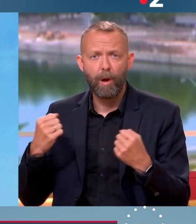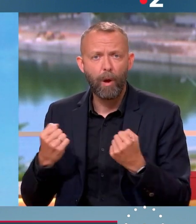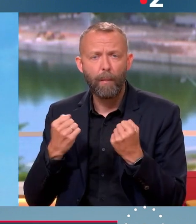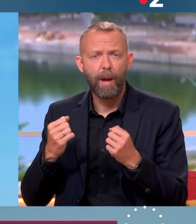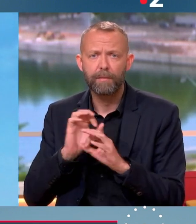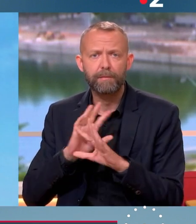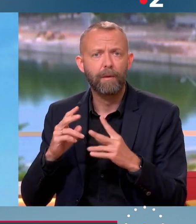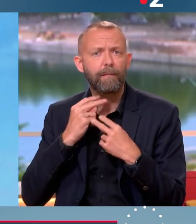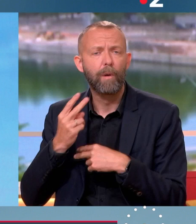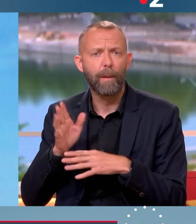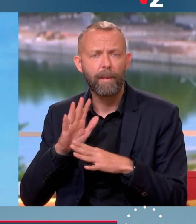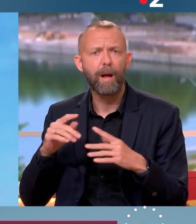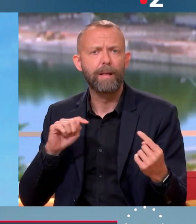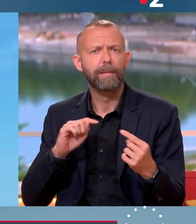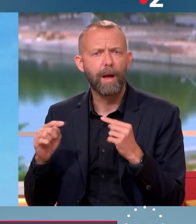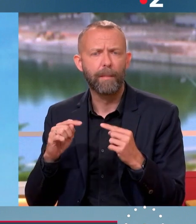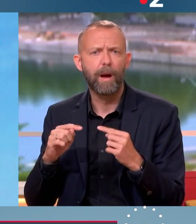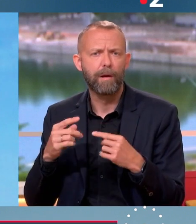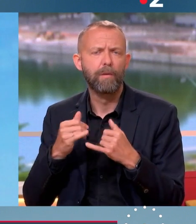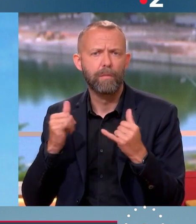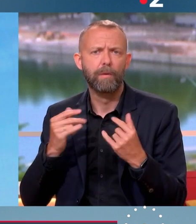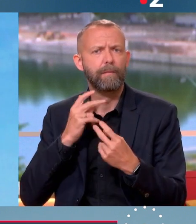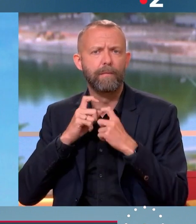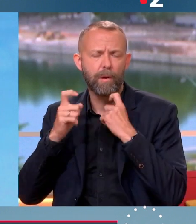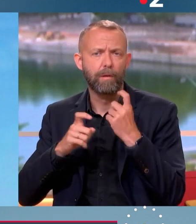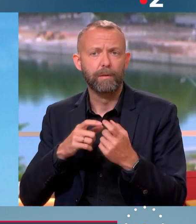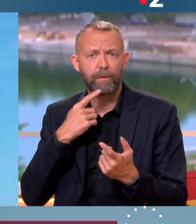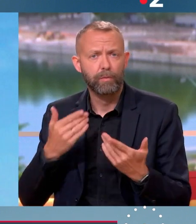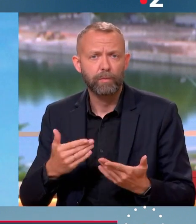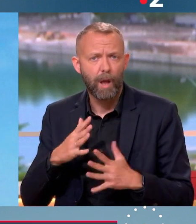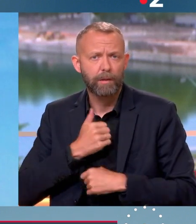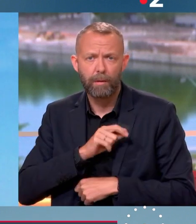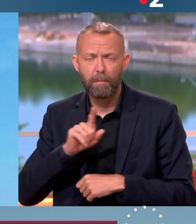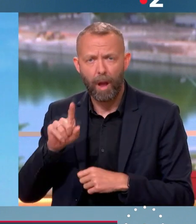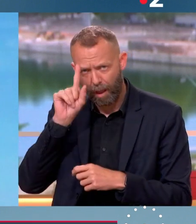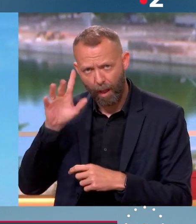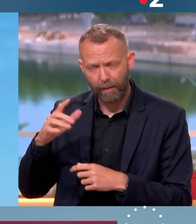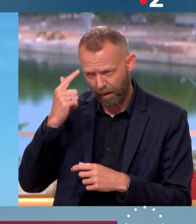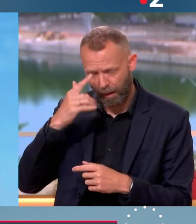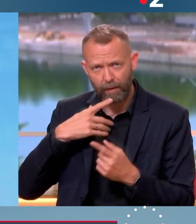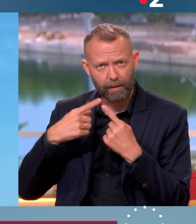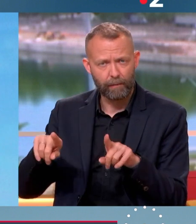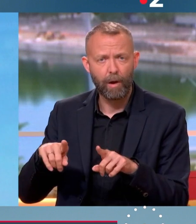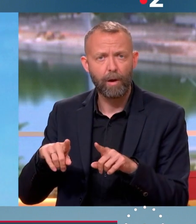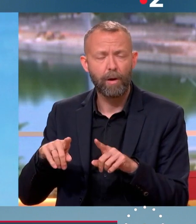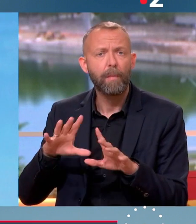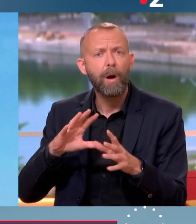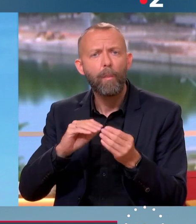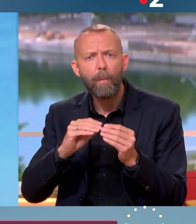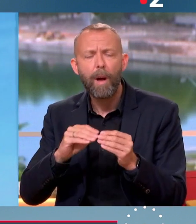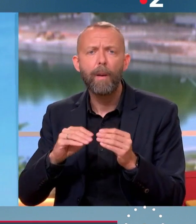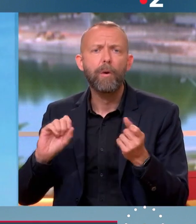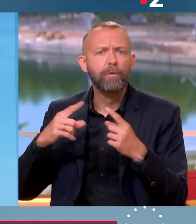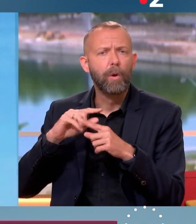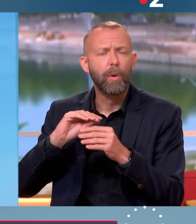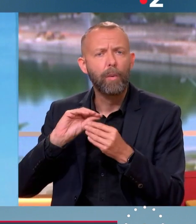violence dans le débat public. C'est-à qu'aujourd'hui on n'admet plus que l'autre puisse avoir un avis différent de soi. Or, devant les problèmes qui sont les autres, les problèmes géopolitiques,